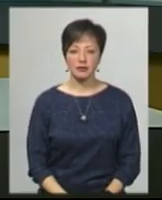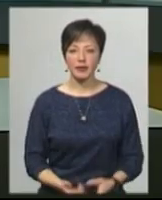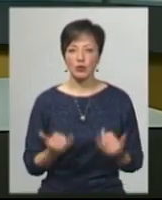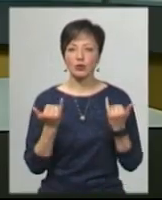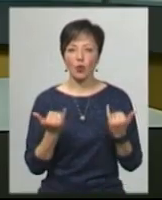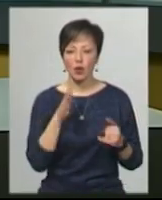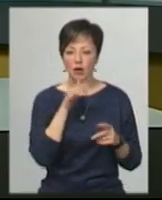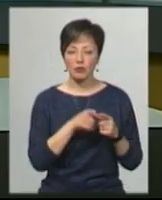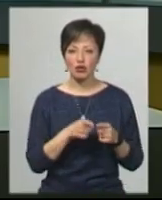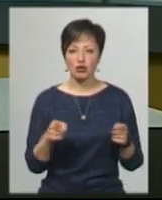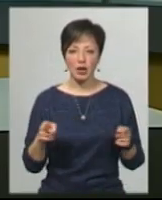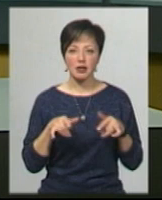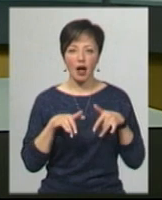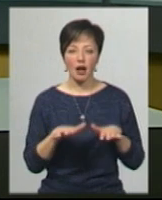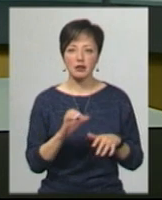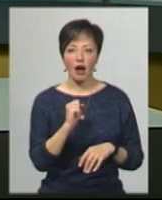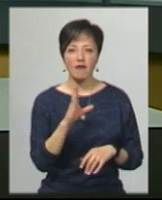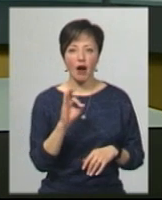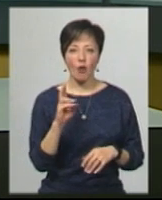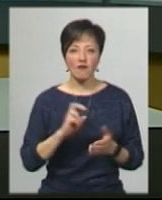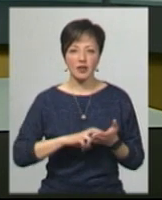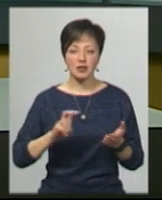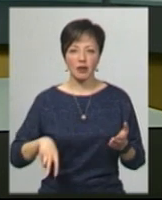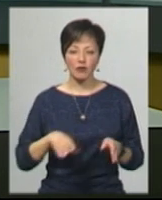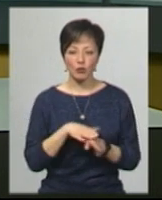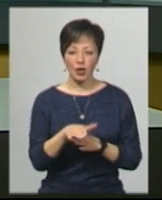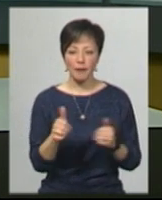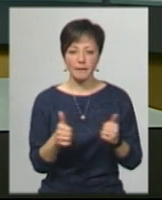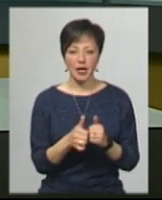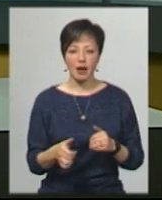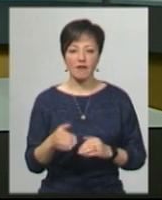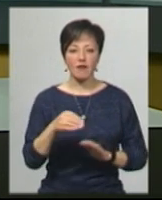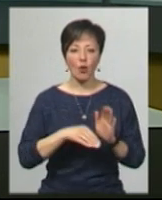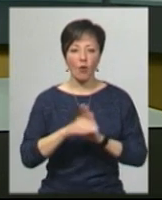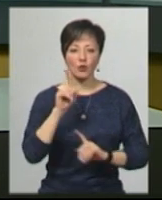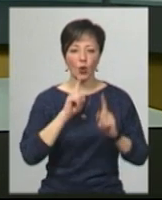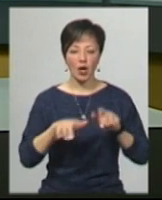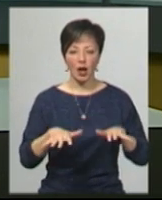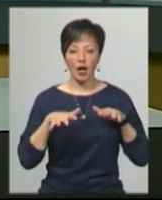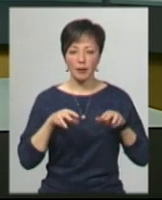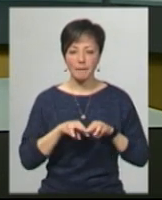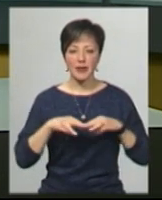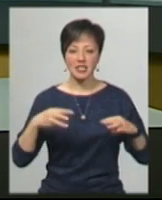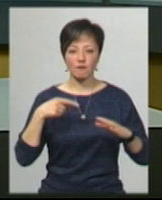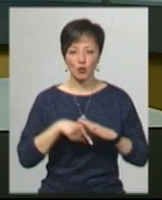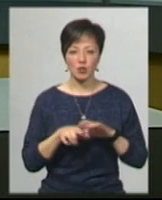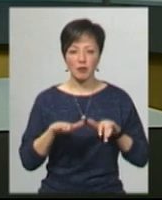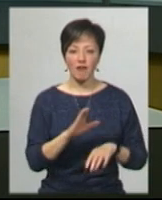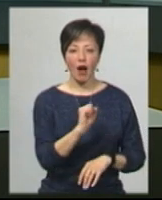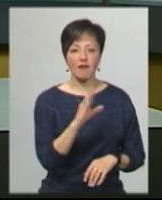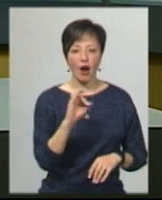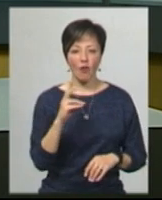Сьогодні під час того, як акція Авакова у відставку відбулася під стінами Верховної Ради, міністр внутрішніх справ Арсен Аваков